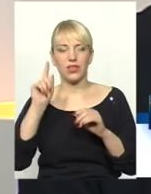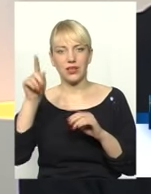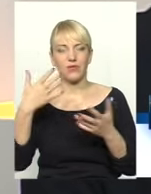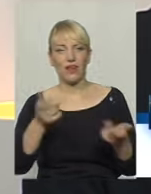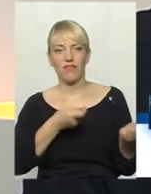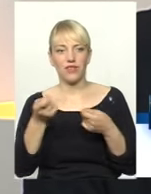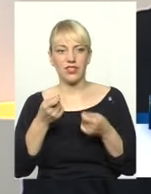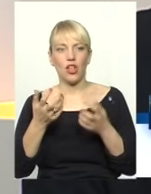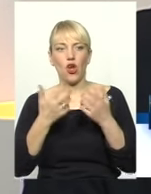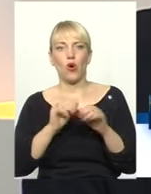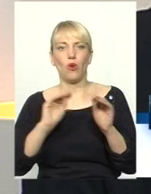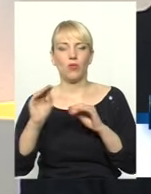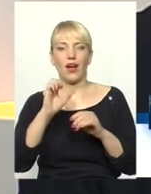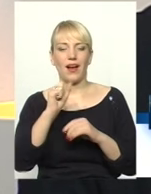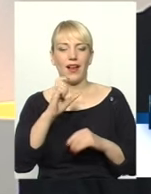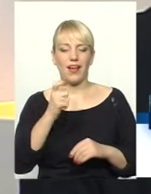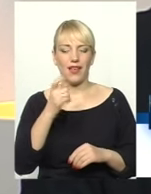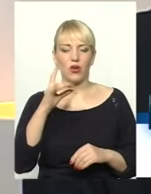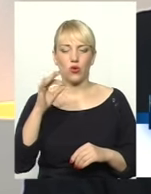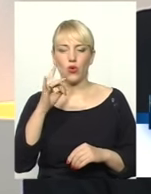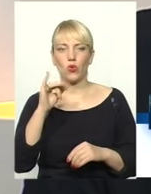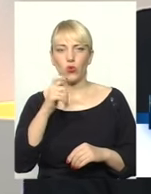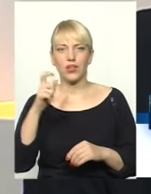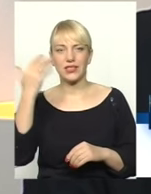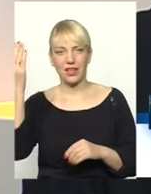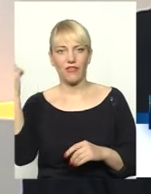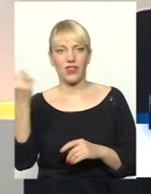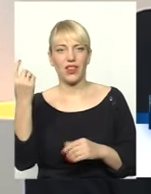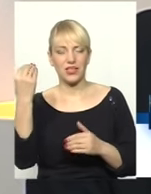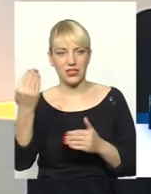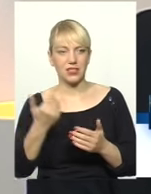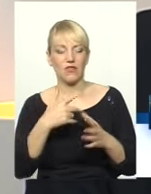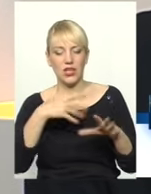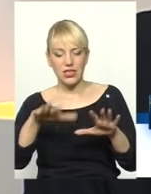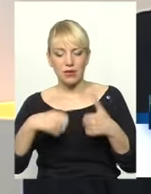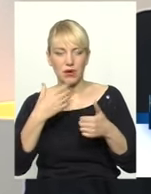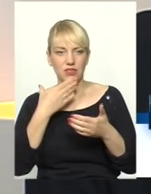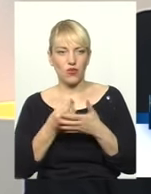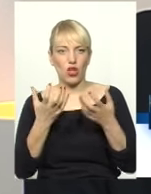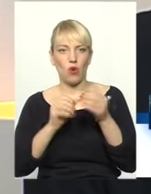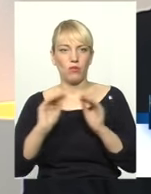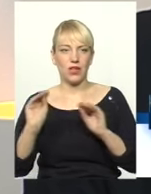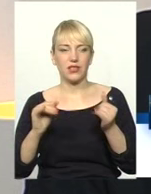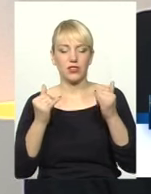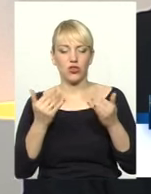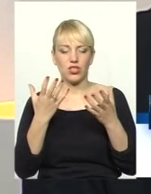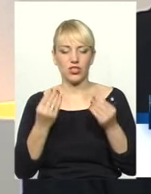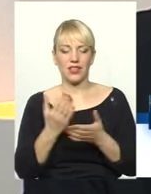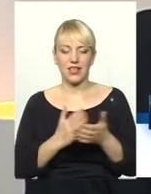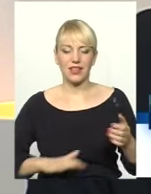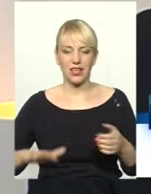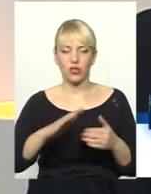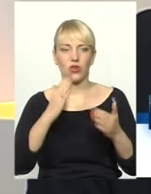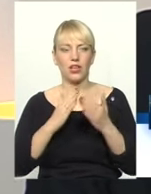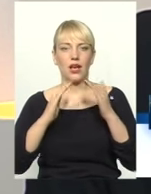Обладнання було аеронруху. Аеронрух, це була його власність. Вони забрали своє обладнання. На сьогоднішній день є територія, є